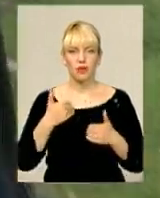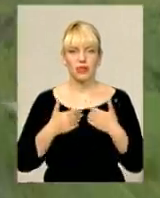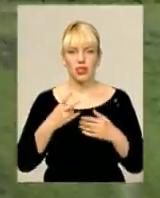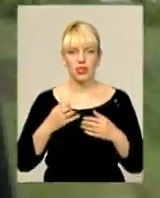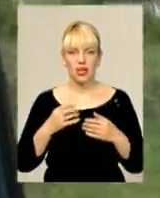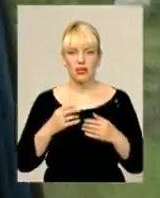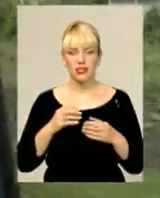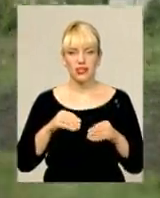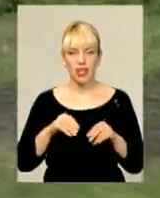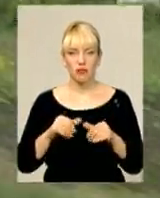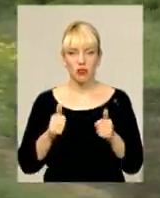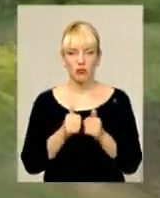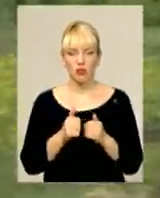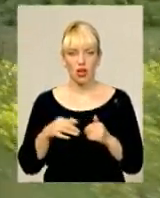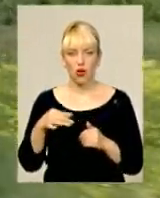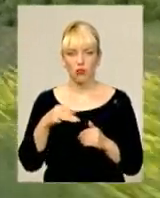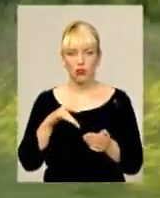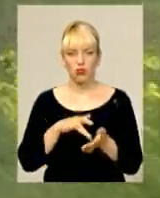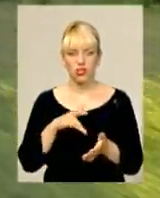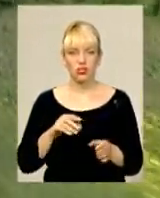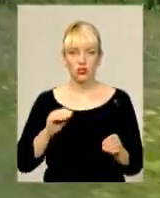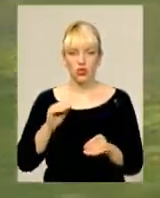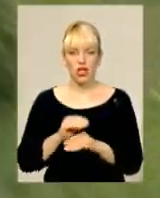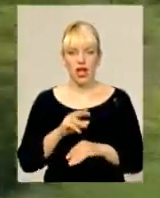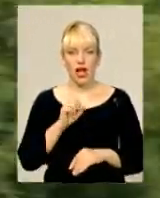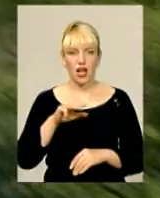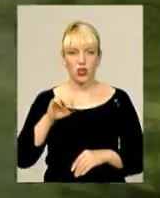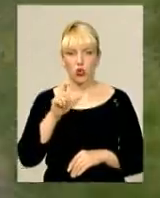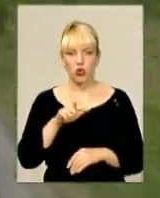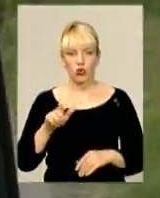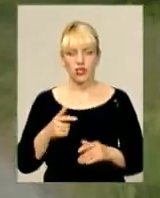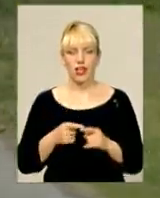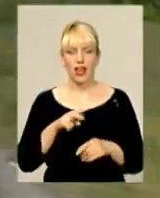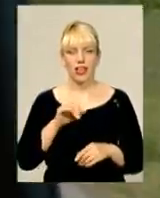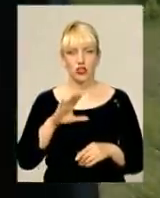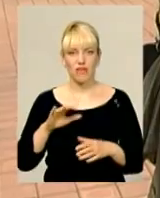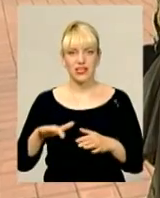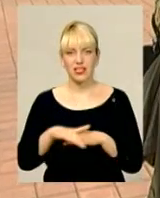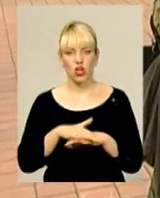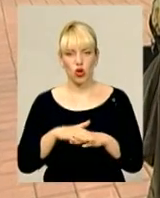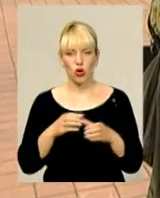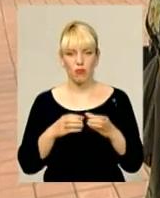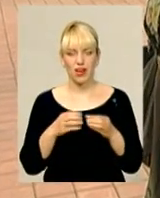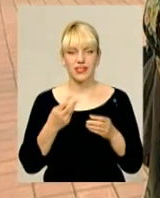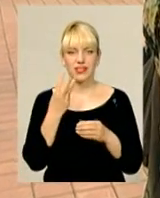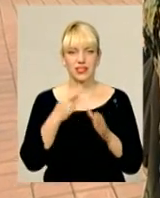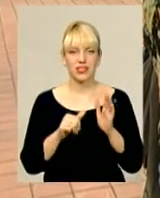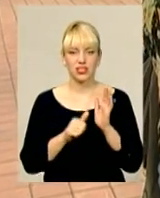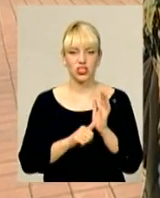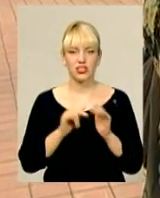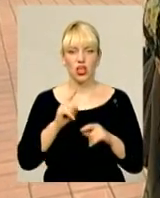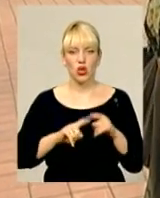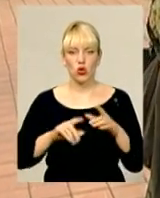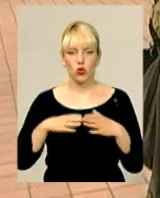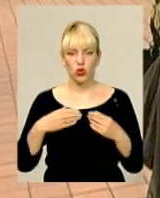центру ще побільшало, бо до них додалися атовці. У Лісогринівецькій громаді їх 36, серед них і родичі двох загиблих бійців.